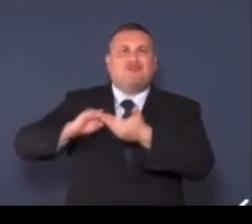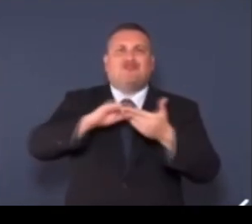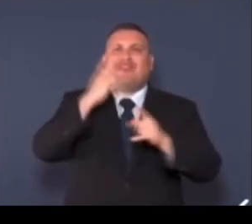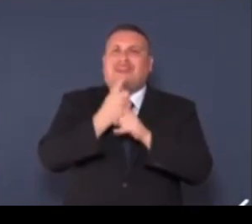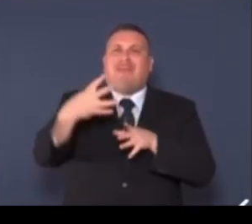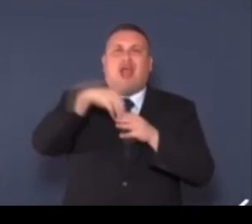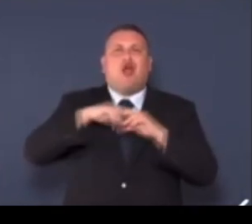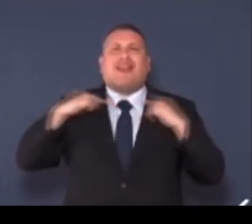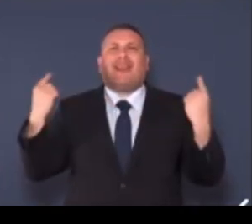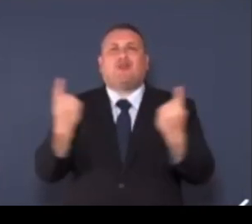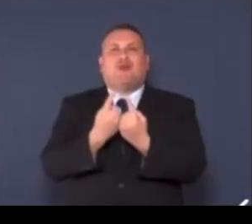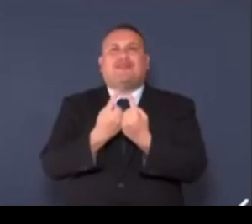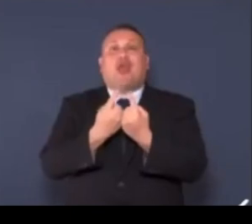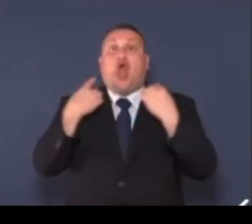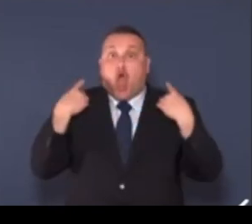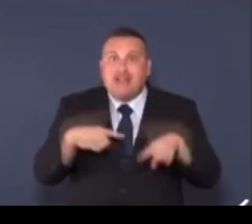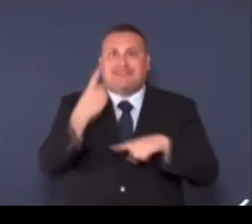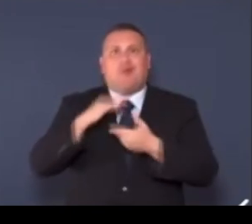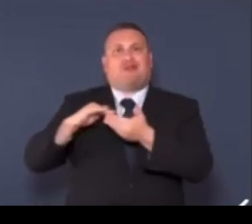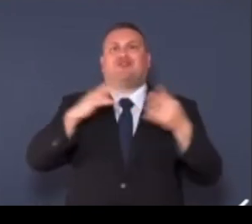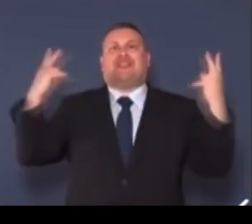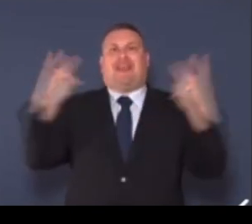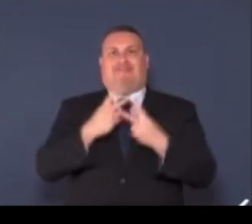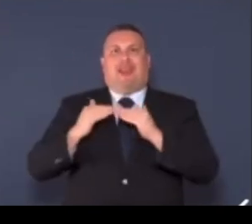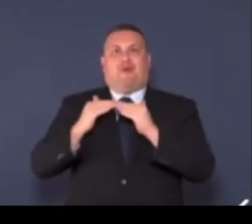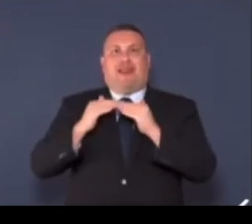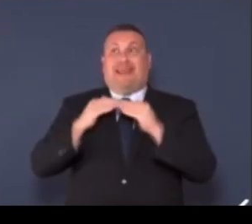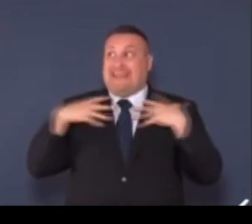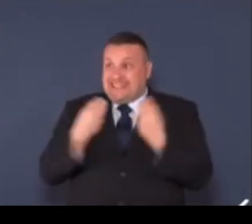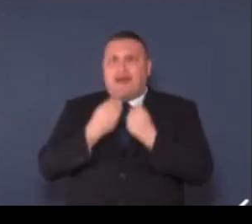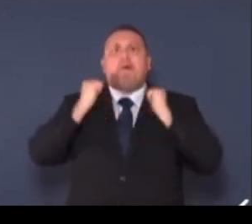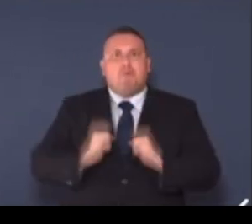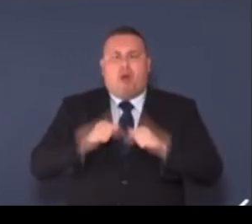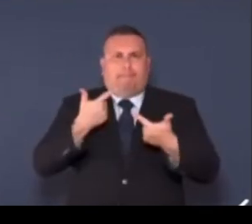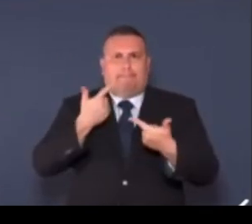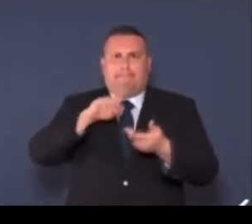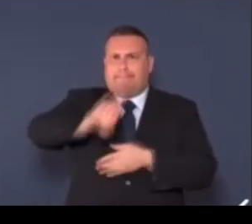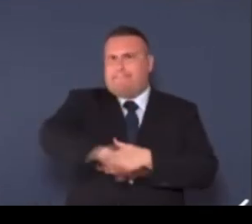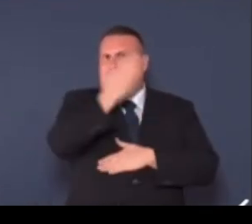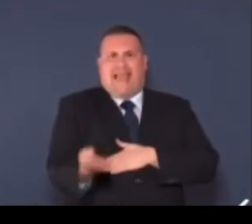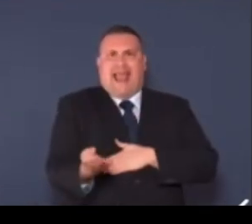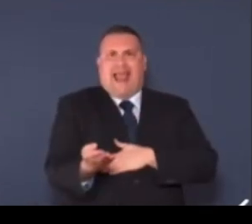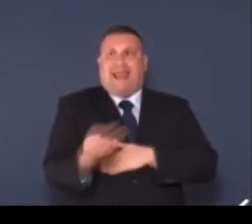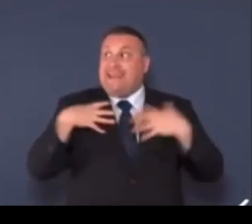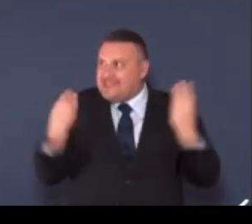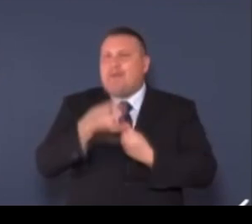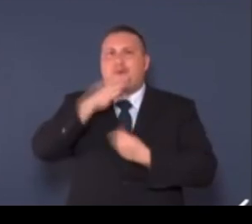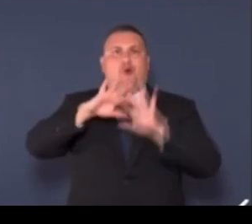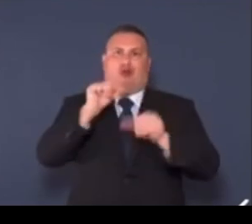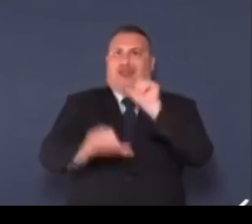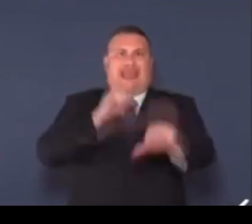equa. Solo insieme possiamo fare la differenza, solo insieme possiamo cambiare il mondo. Grazie.